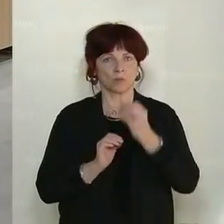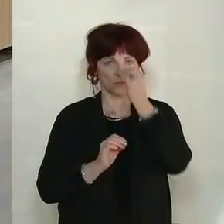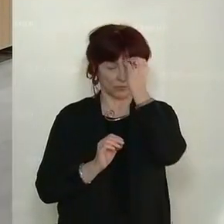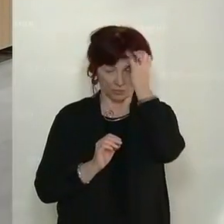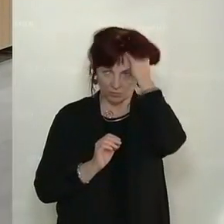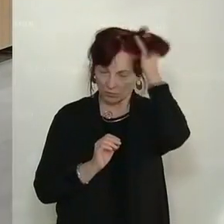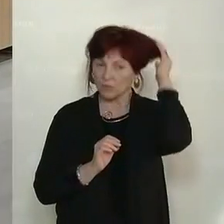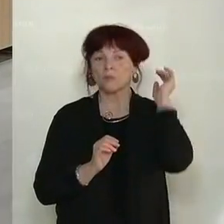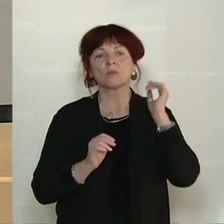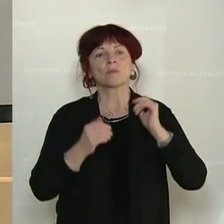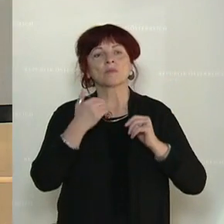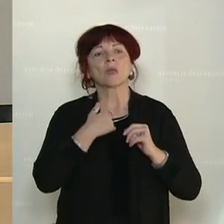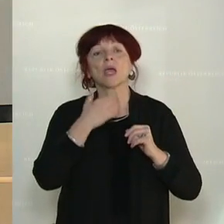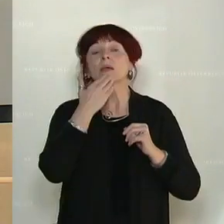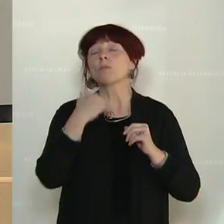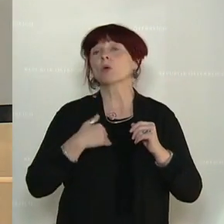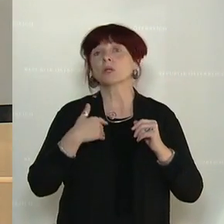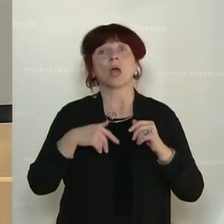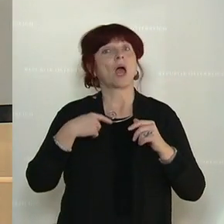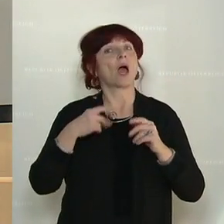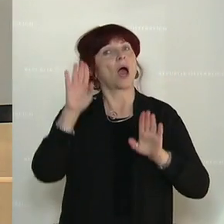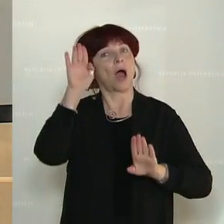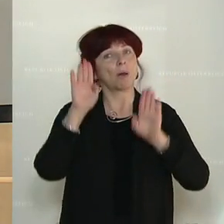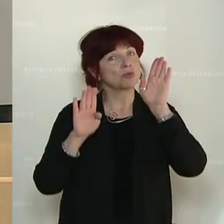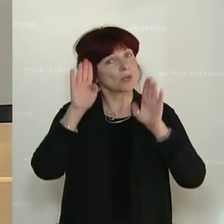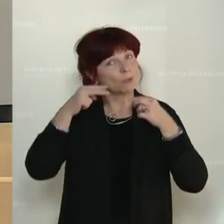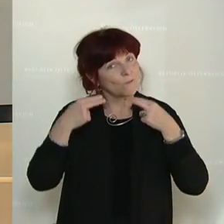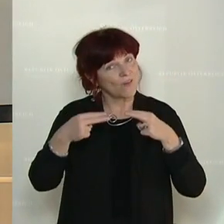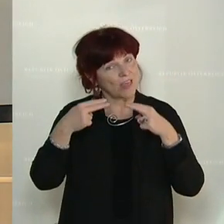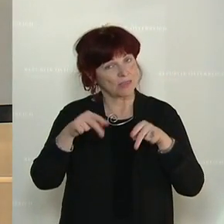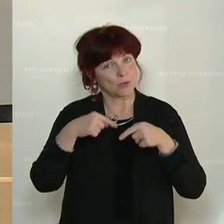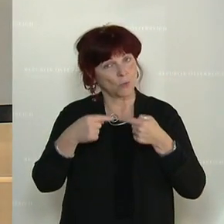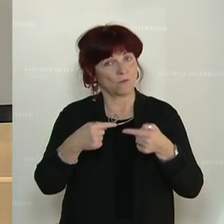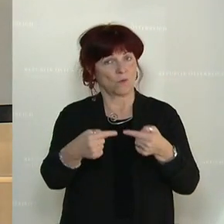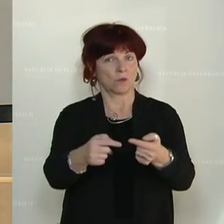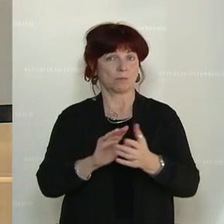Ich würde gerne im Abstimmungsvorgang weitergehen.